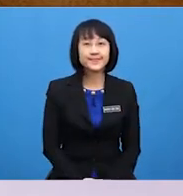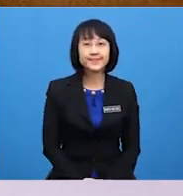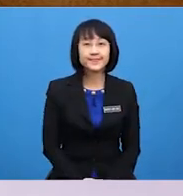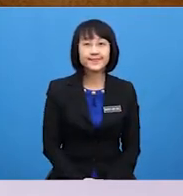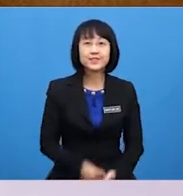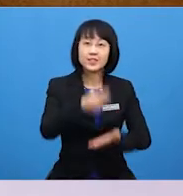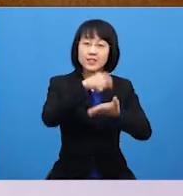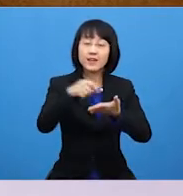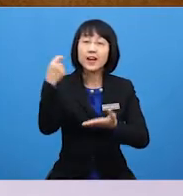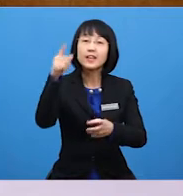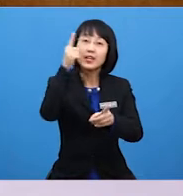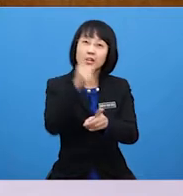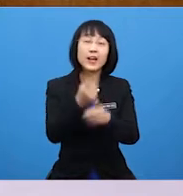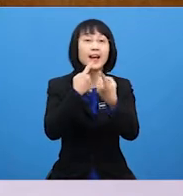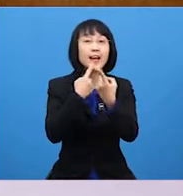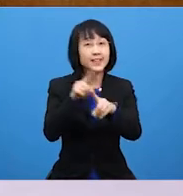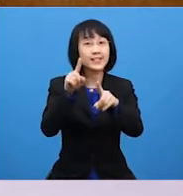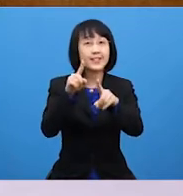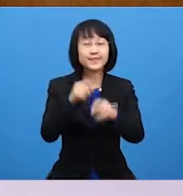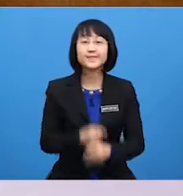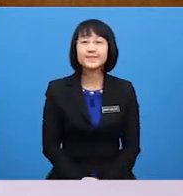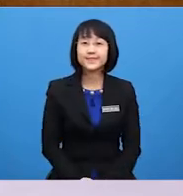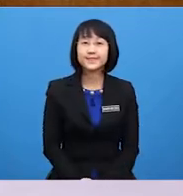Write the correct answers